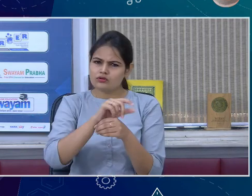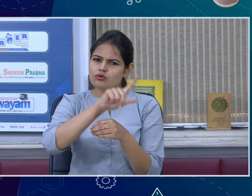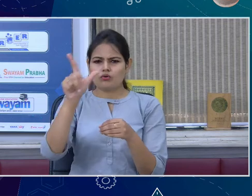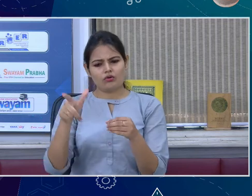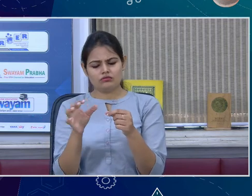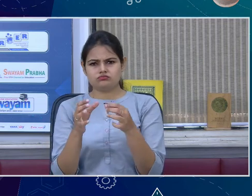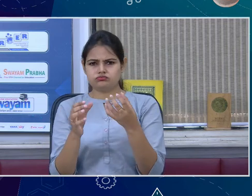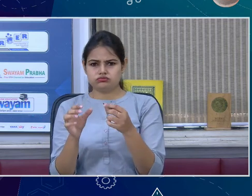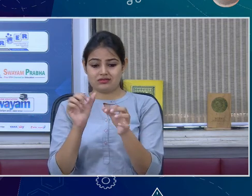ionic compounds हम भी